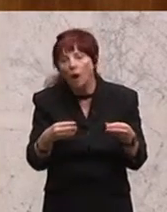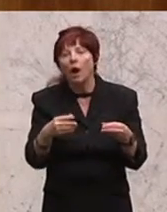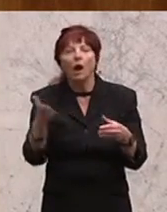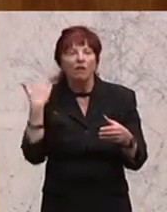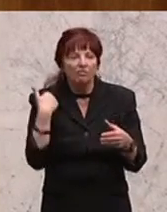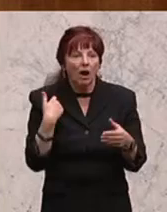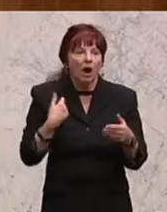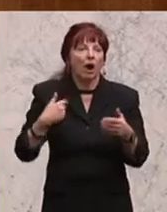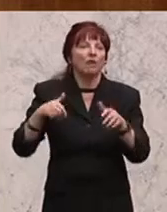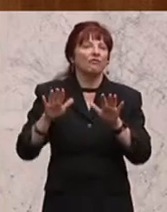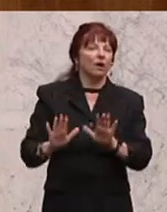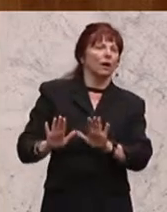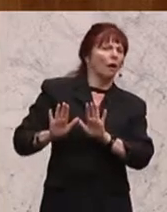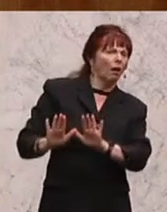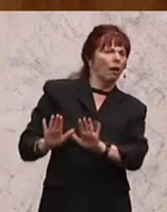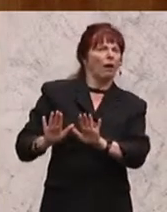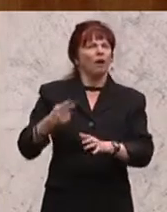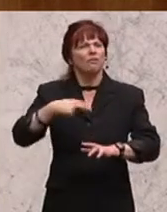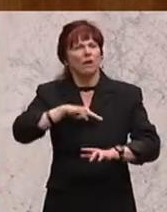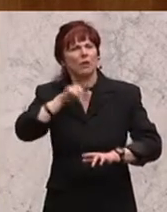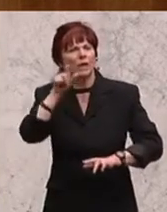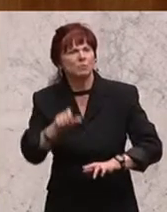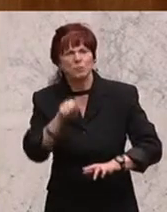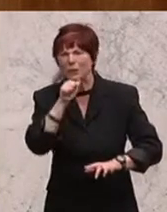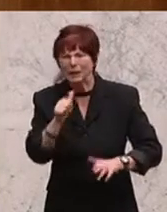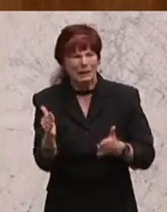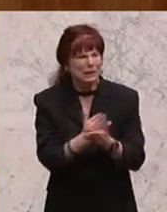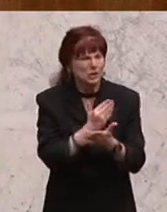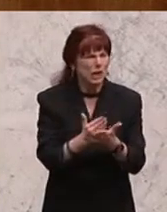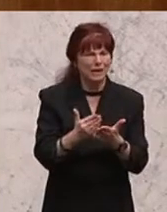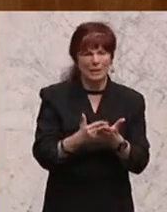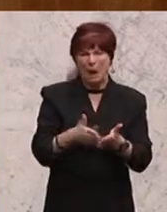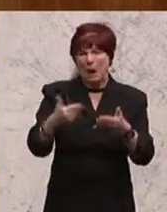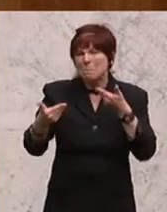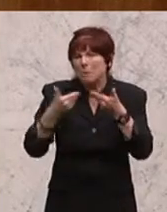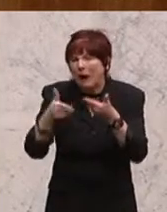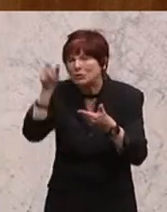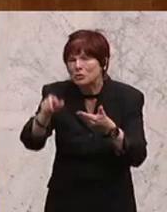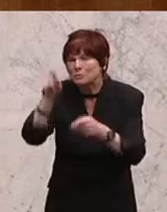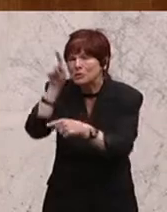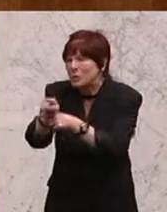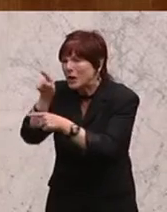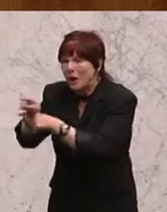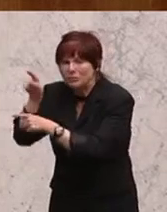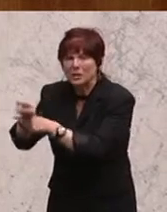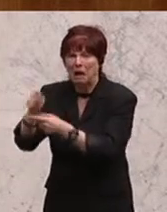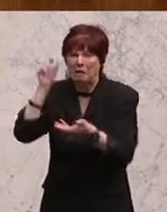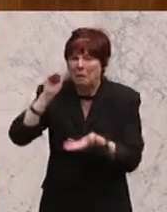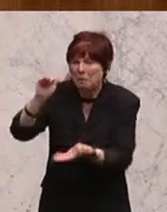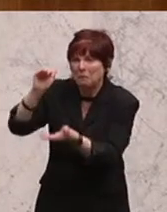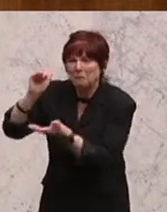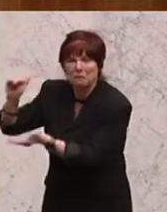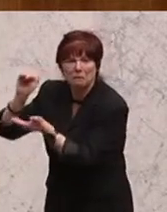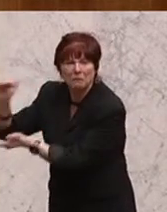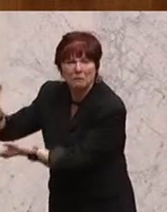Beratungskosten ausgegeben. Und man hat manchmal den Eindruck, man hat diese Berater nur nach Kärnten geschickt, um